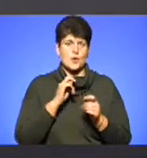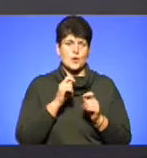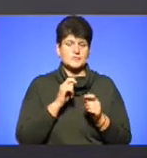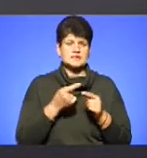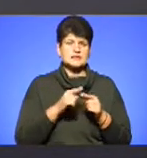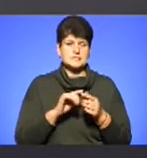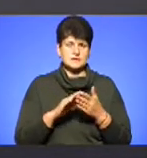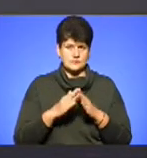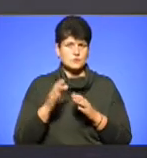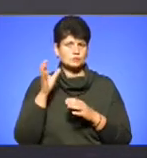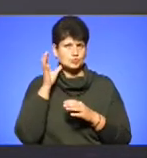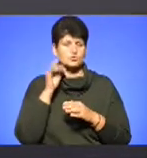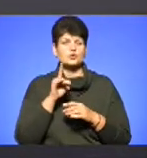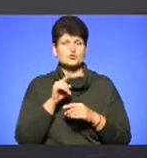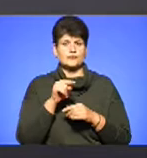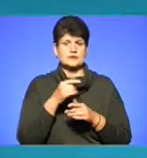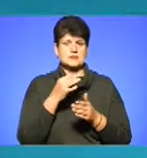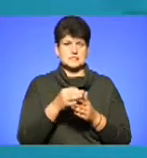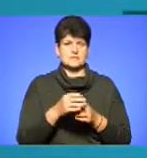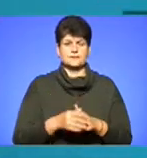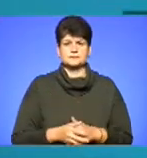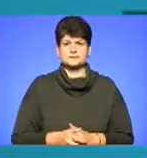ситуації. Давайте послухаємо, що він сказав.